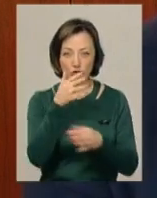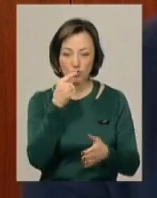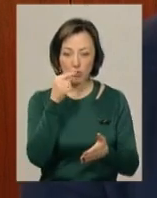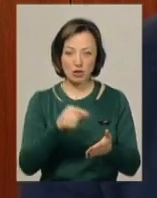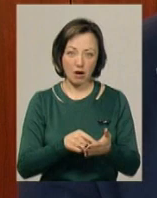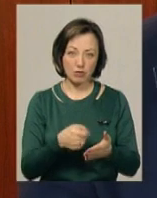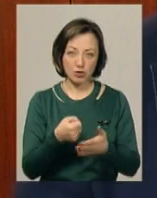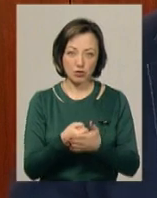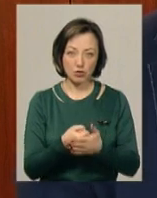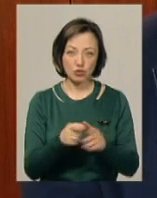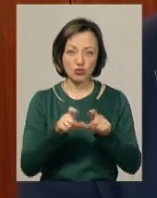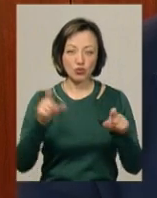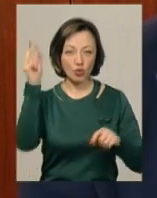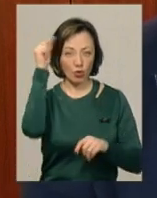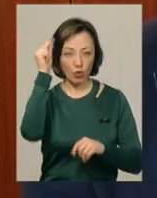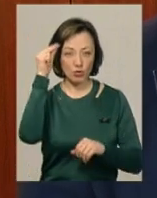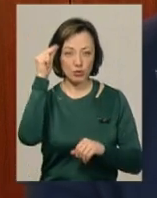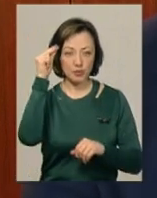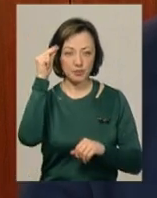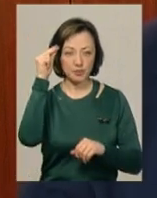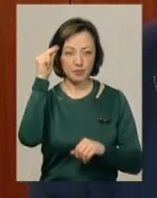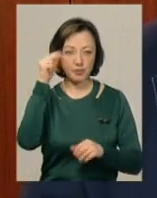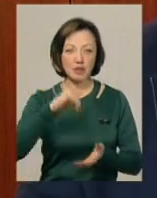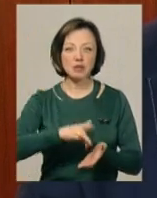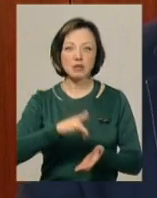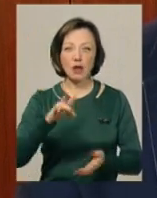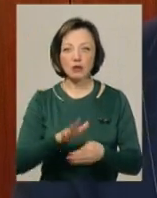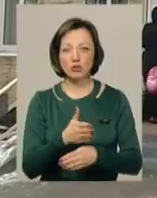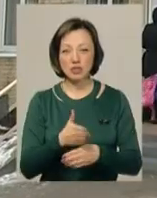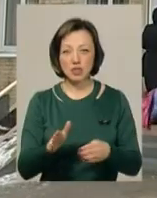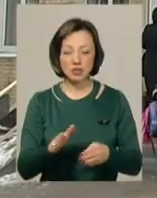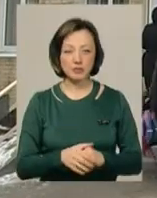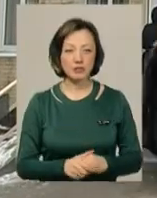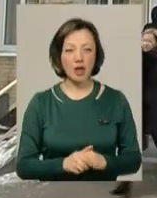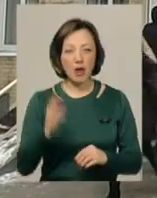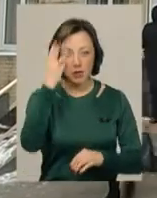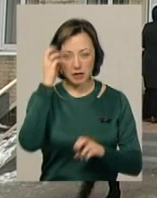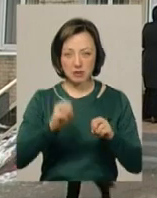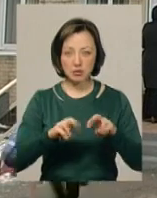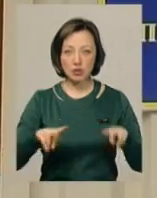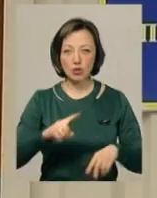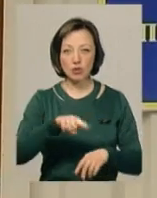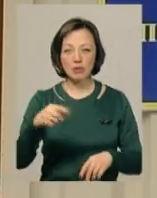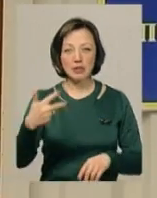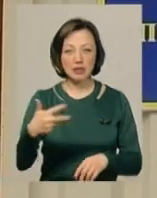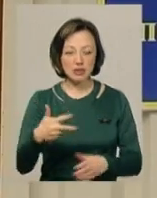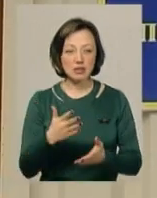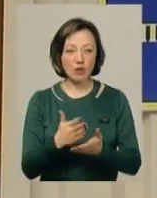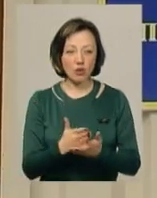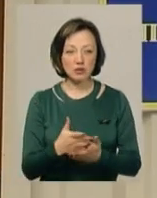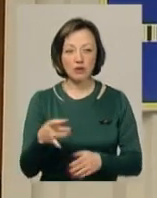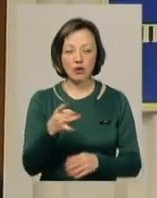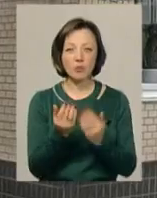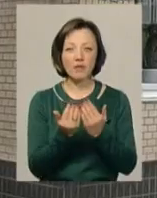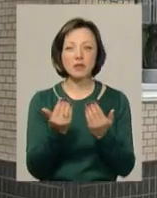потрапити в школу центральної частини. Хмельницька спеціалізована школа номер 30 знаходиться у